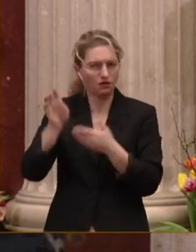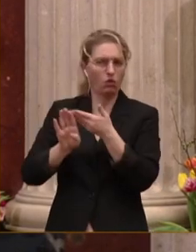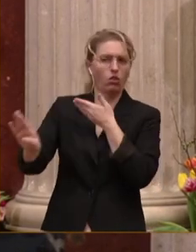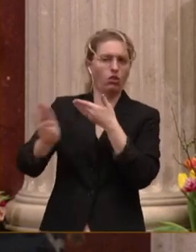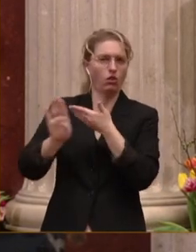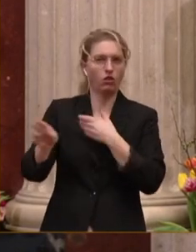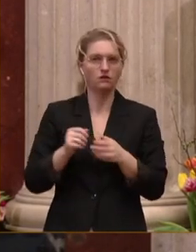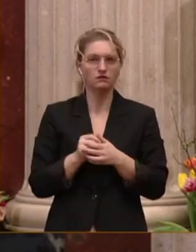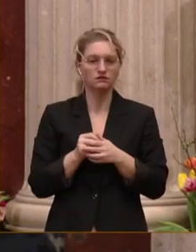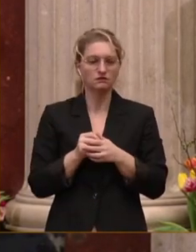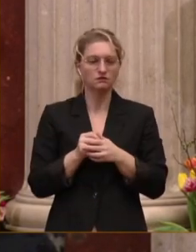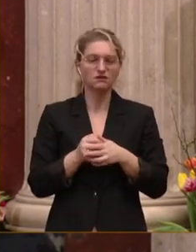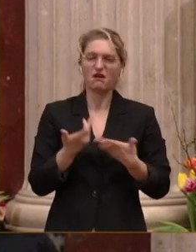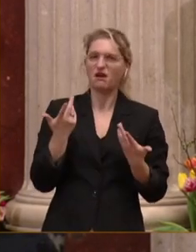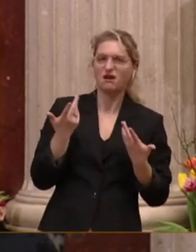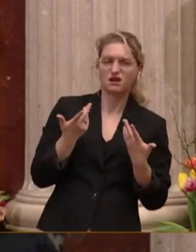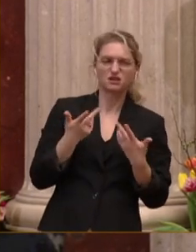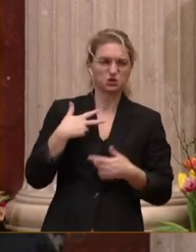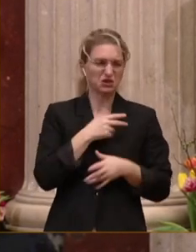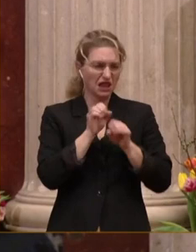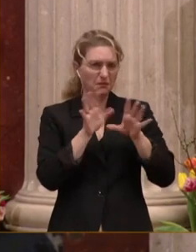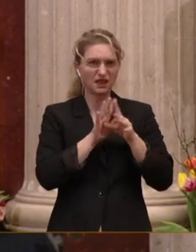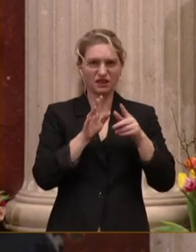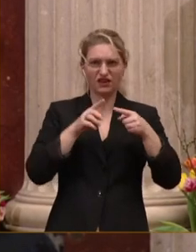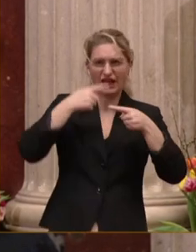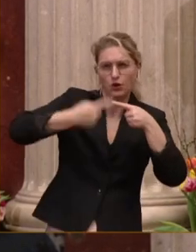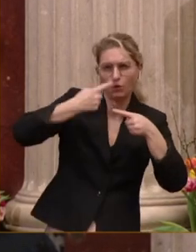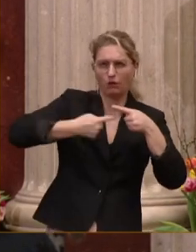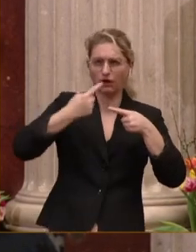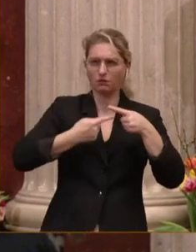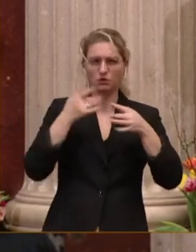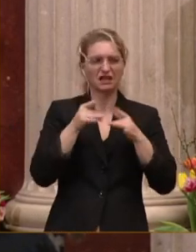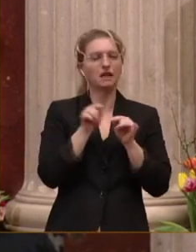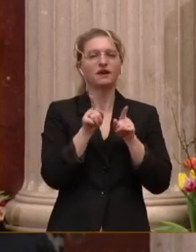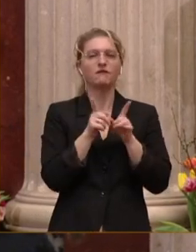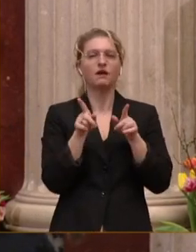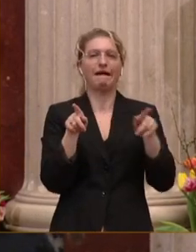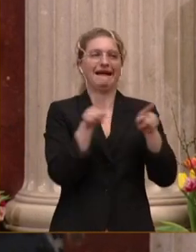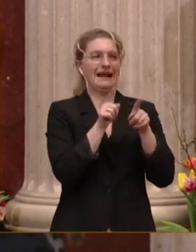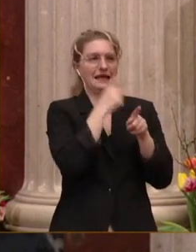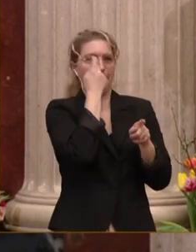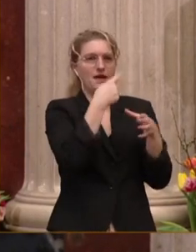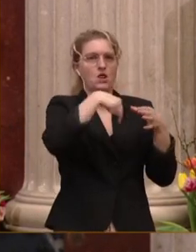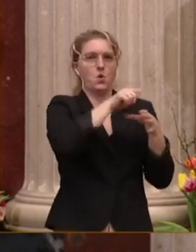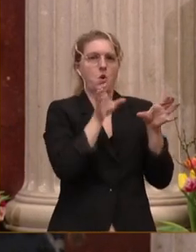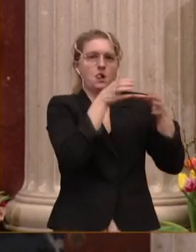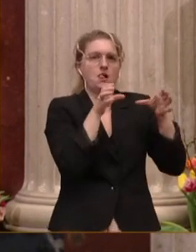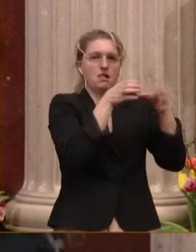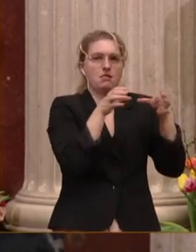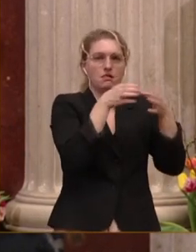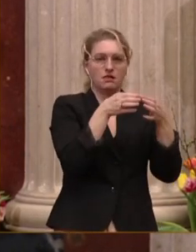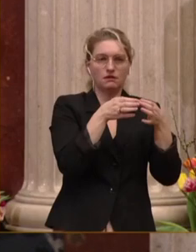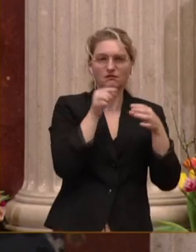in ein virtuelles Zimmer mit Gleichdenkenden sperren, ist eine vortreffliche Diskussion